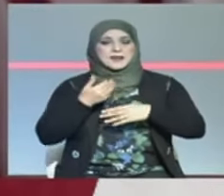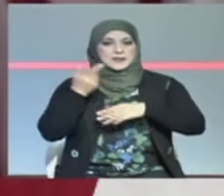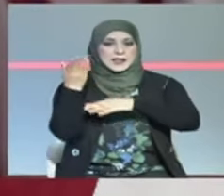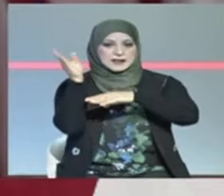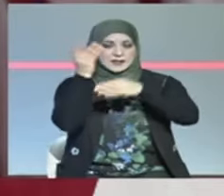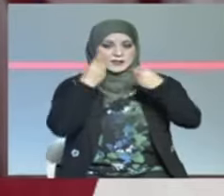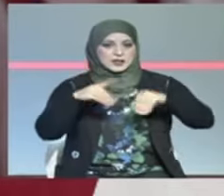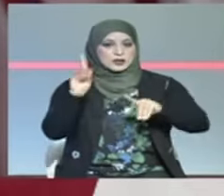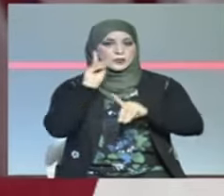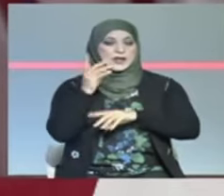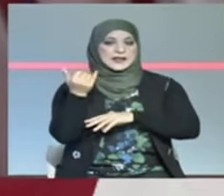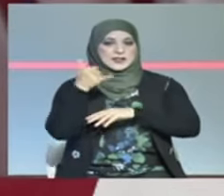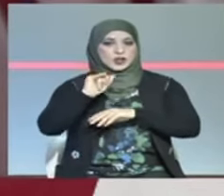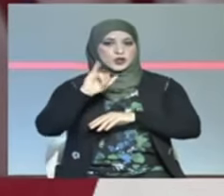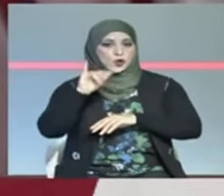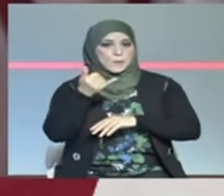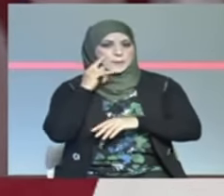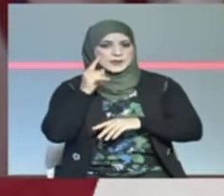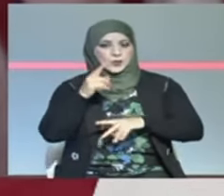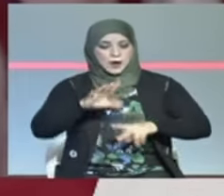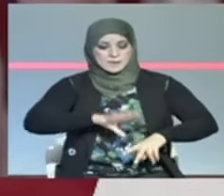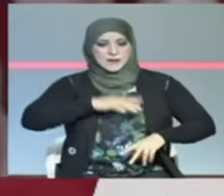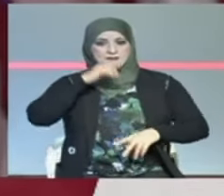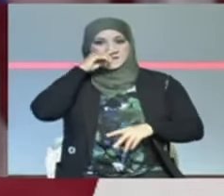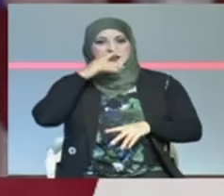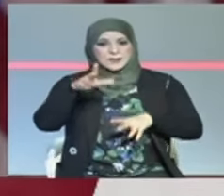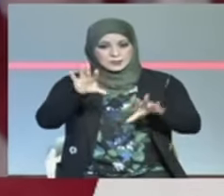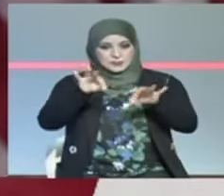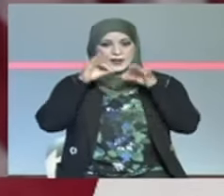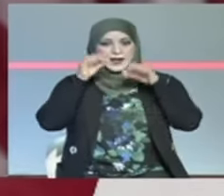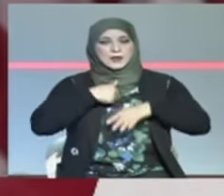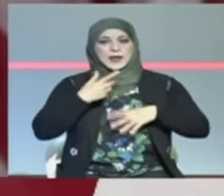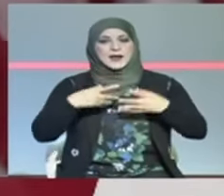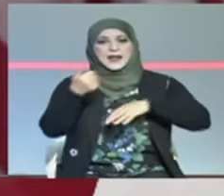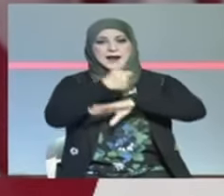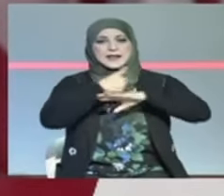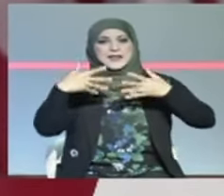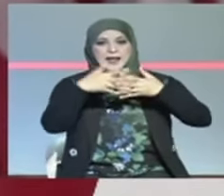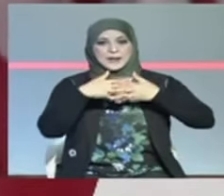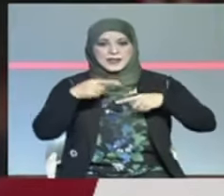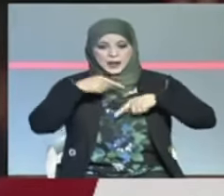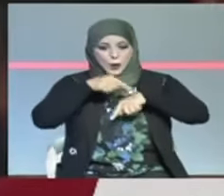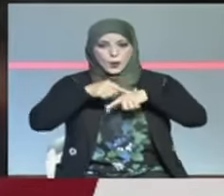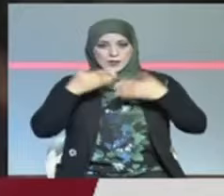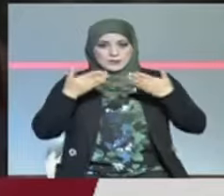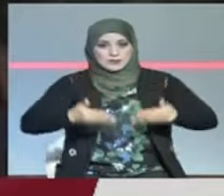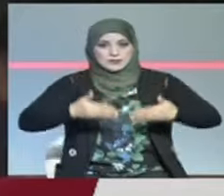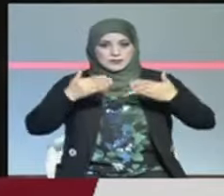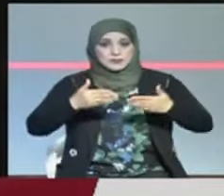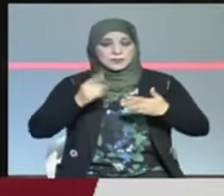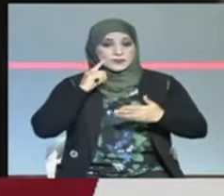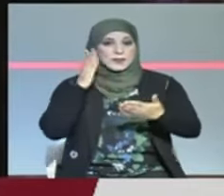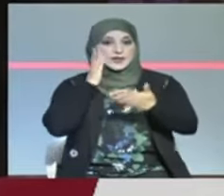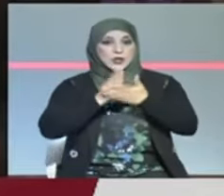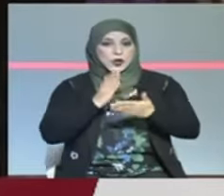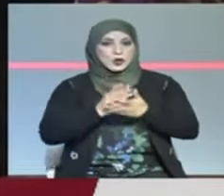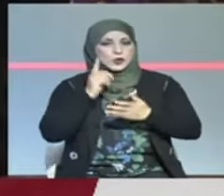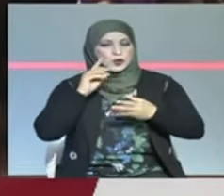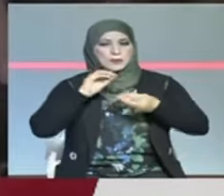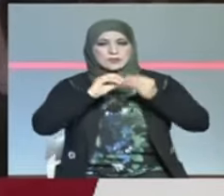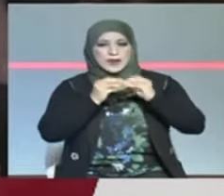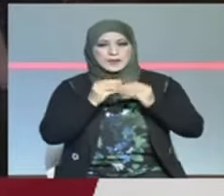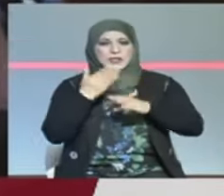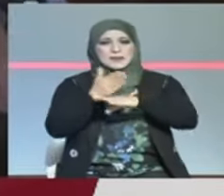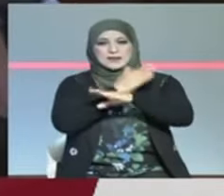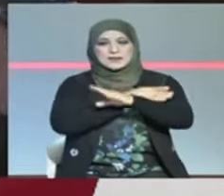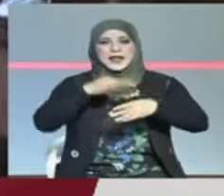أنه يتشرف باختيار الأمريكيين له رئيسا للبلاد وإن الوقت حان الآن لرأب الصدوع التي خلفتها الحملة